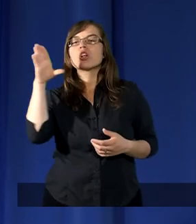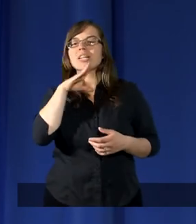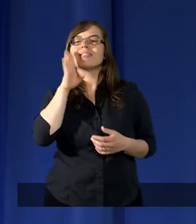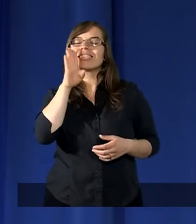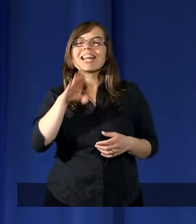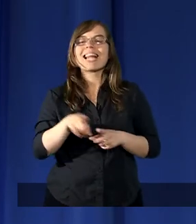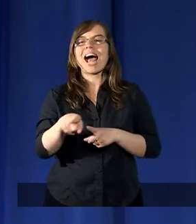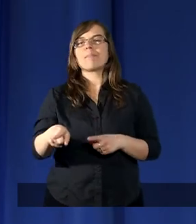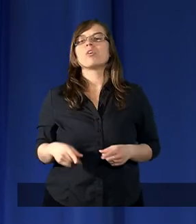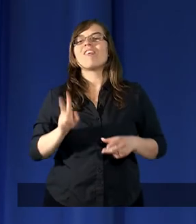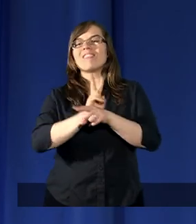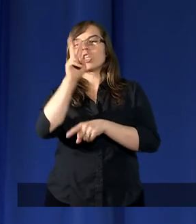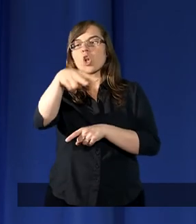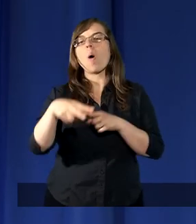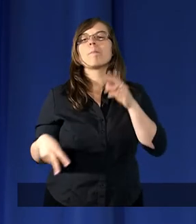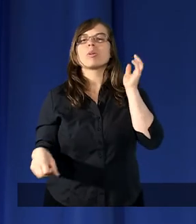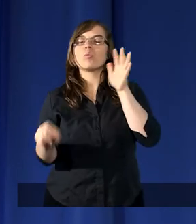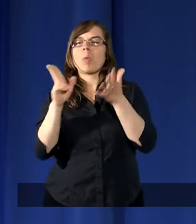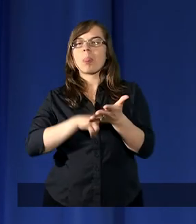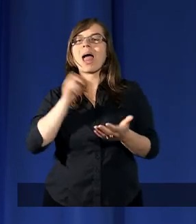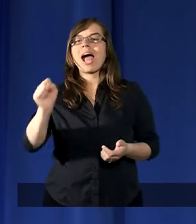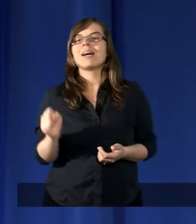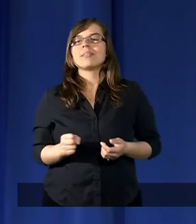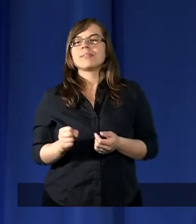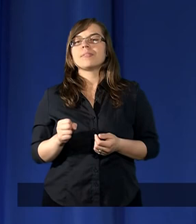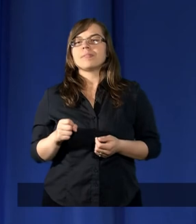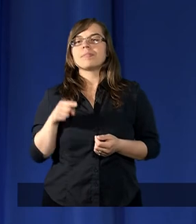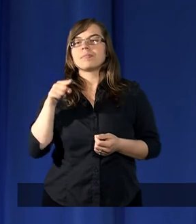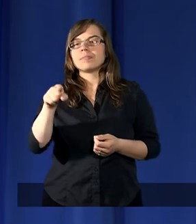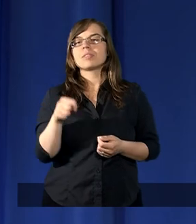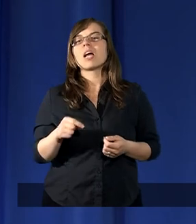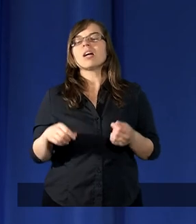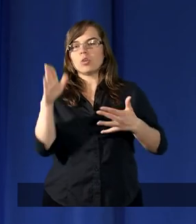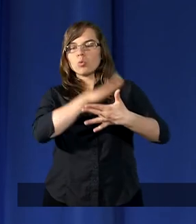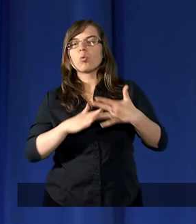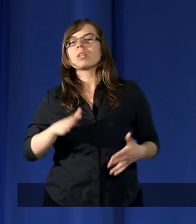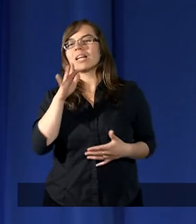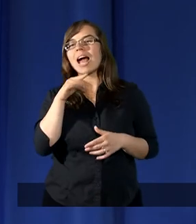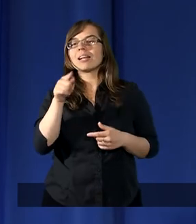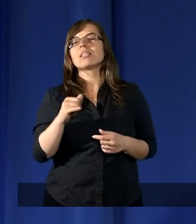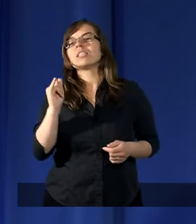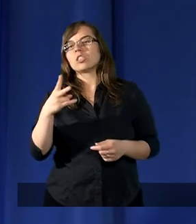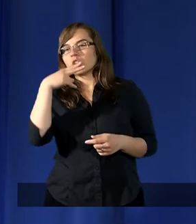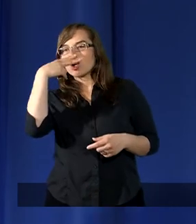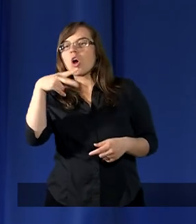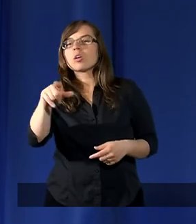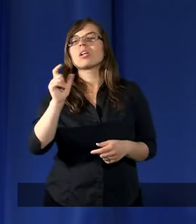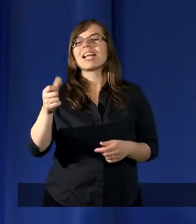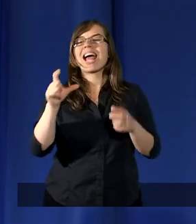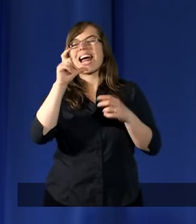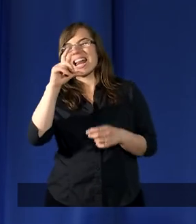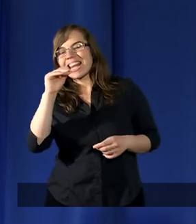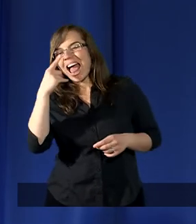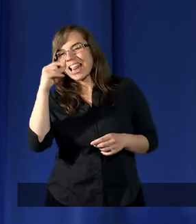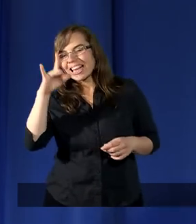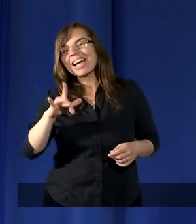czytamy, że stąpił na dół do Izraela, może zobaczył też i te cedry